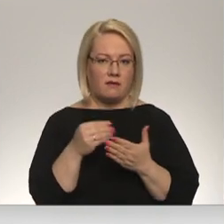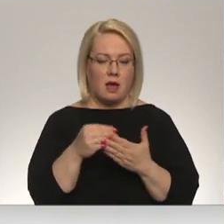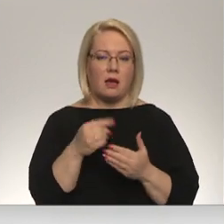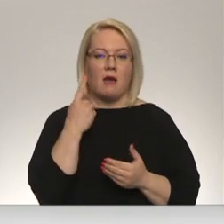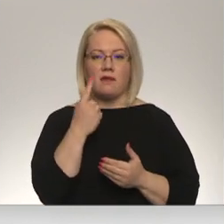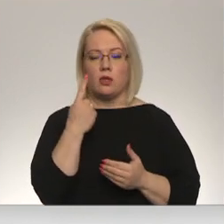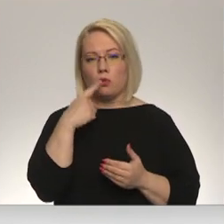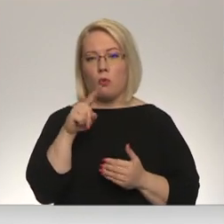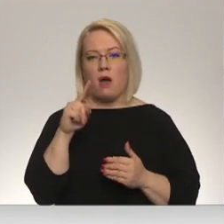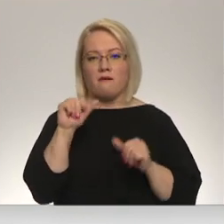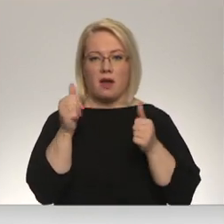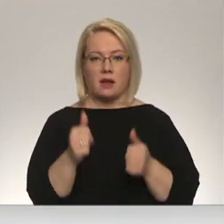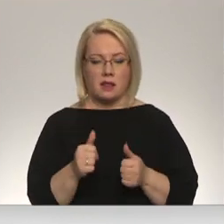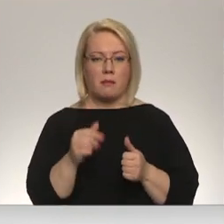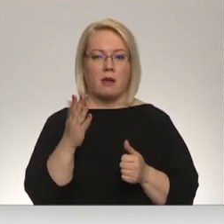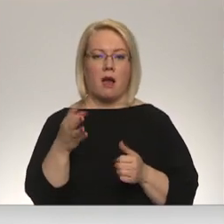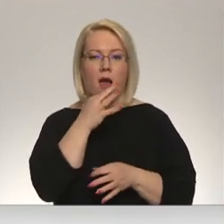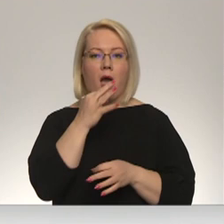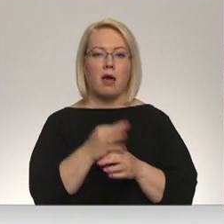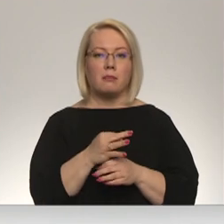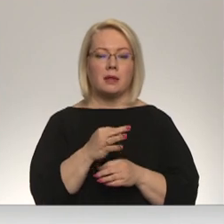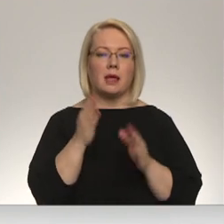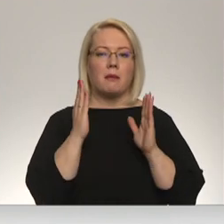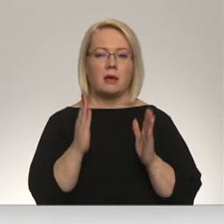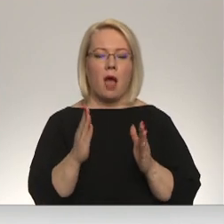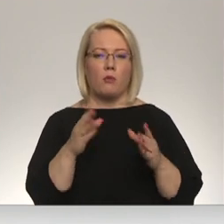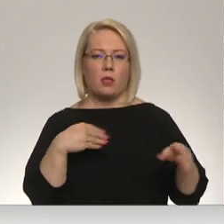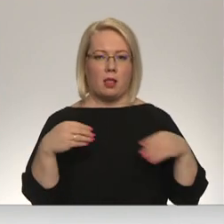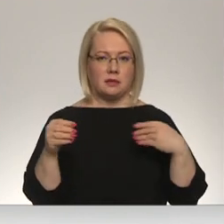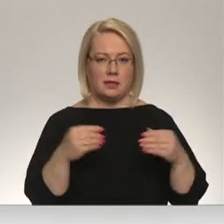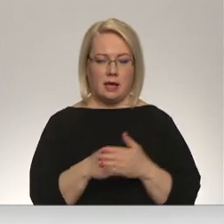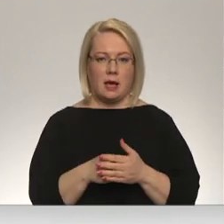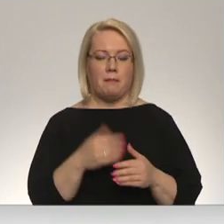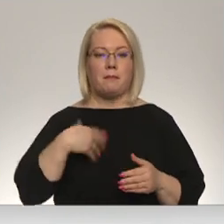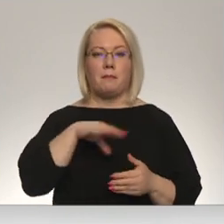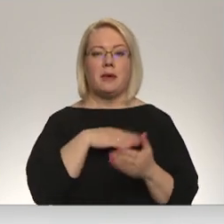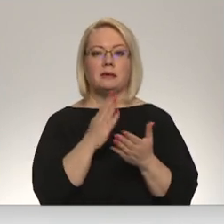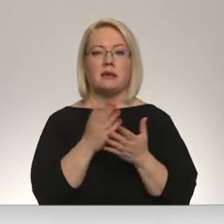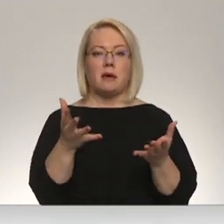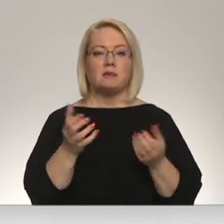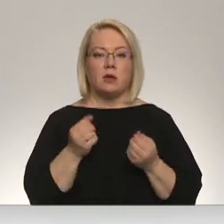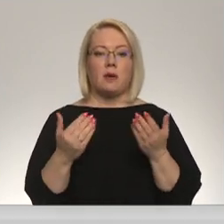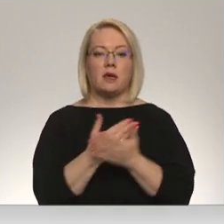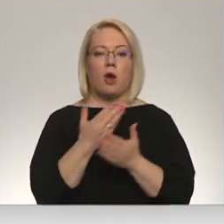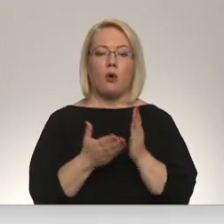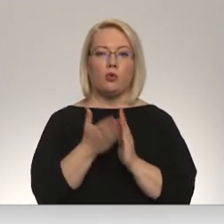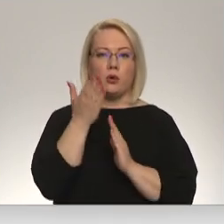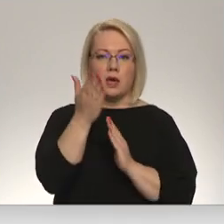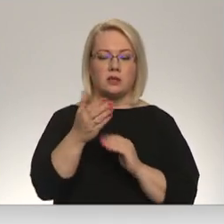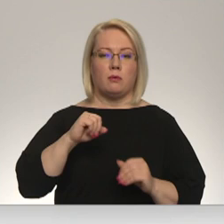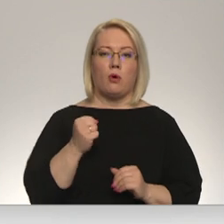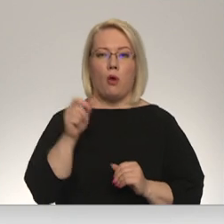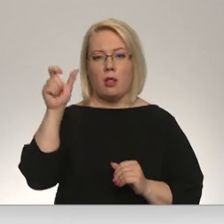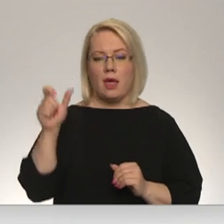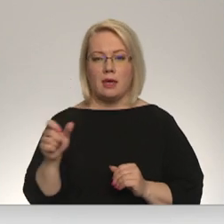variantiem. Es domāju, ka regulātoram jābūt elastīgam. Mēs esam šodien saņēmuši jaunu iesniegumu kolēģi. Tagad skatās, es